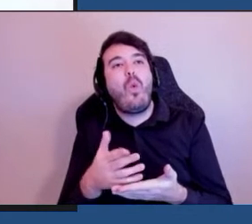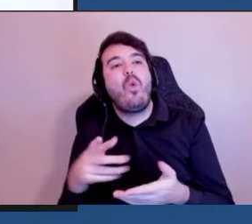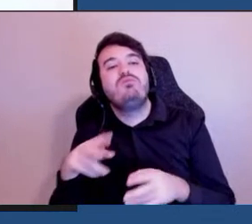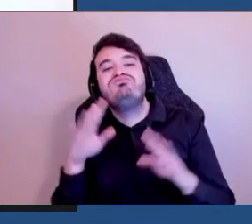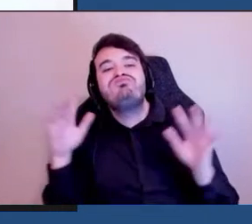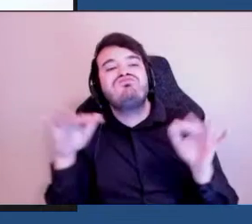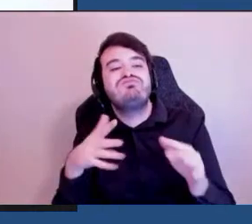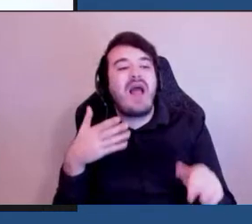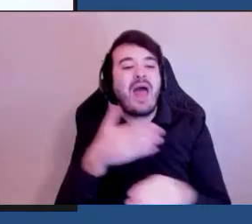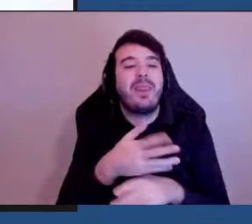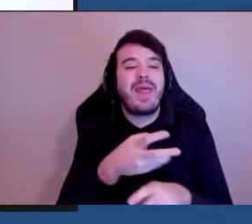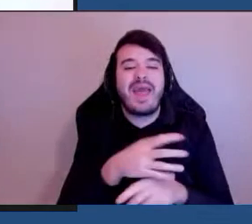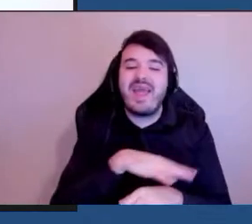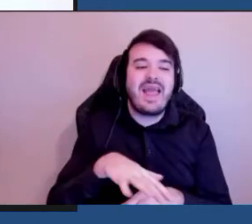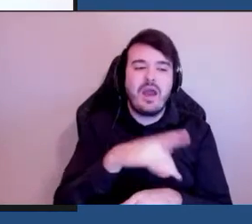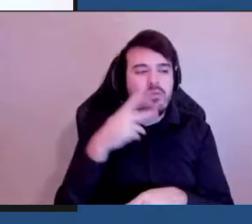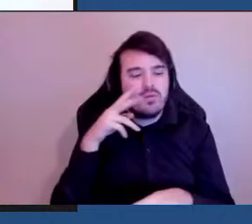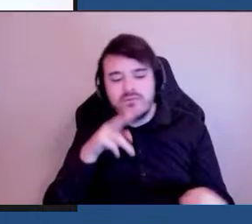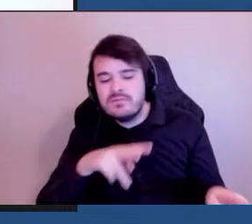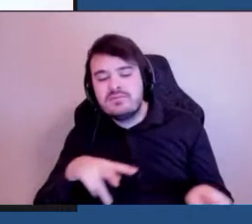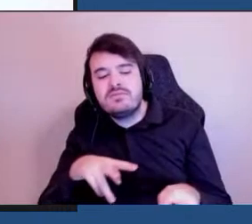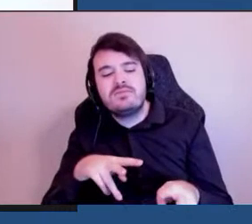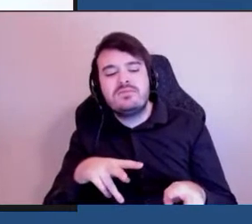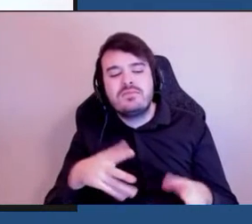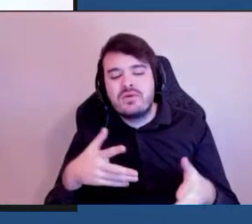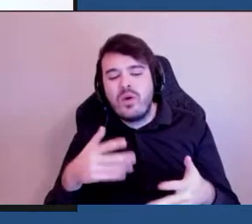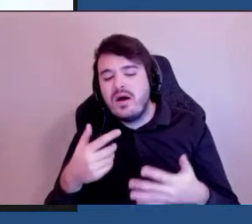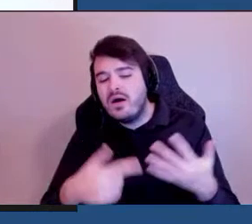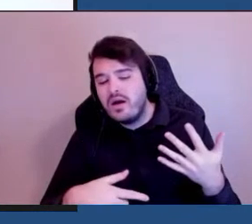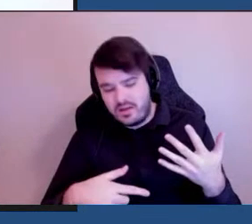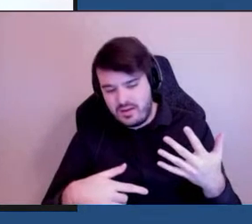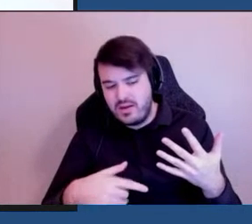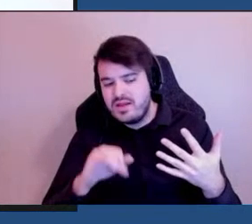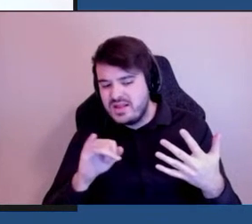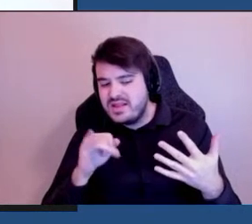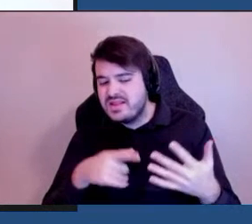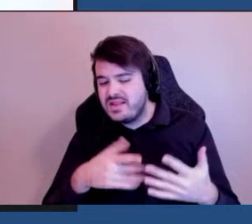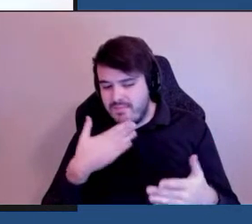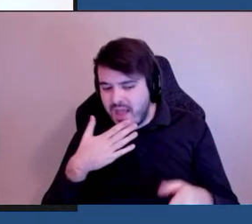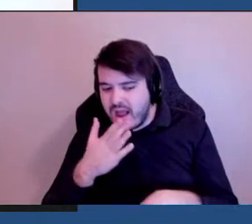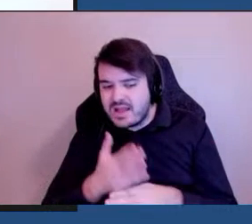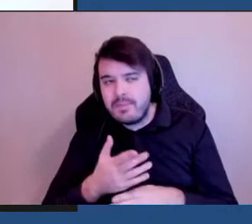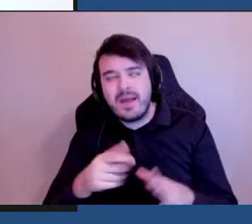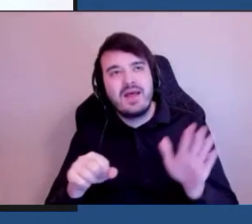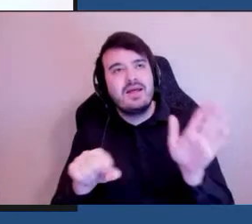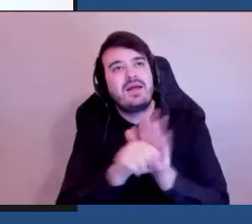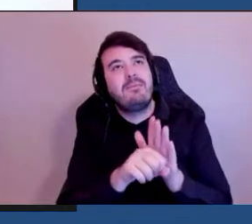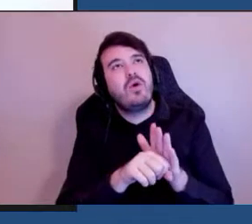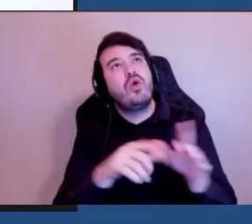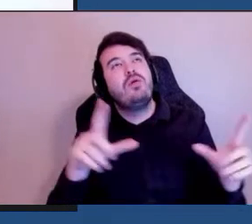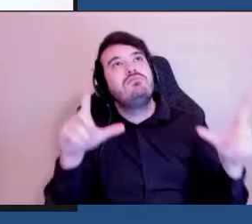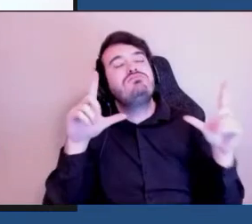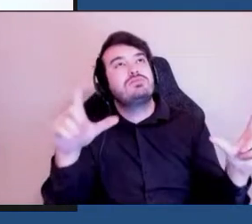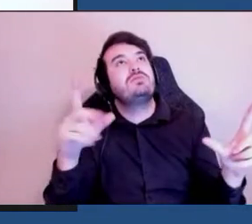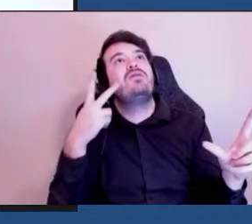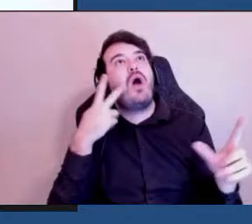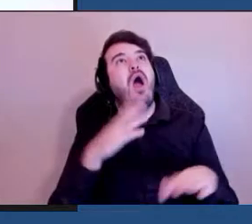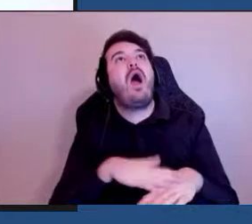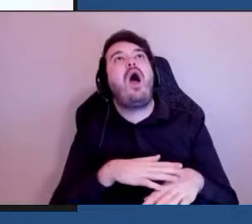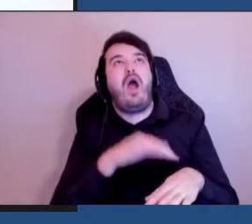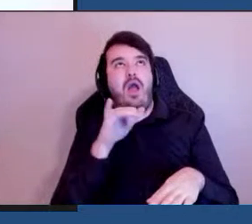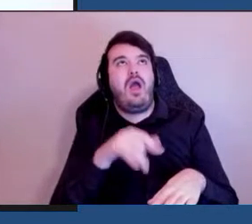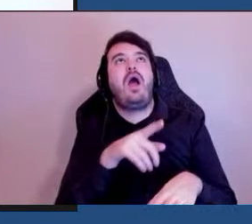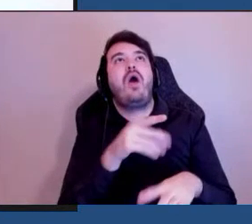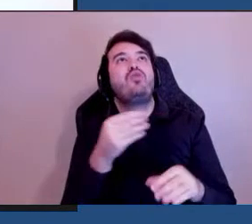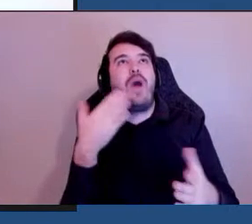aspects par exemple les signes pour comment arriver